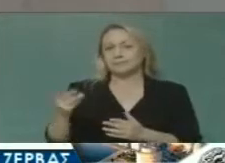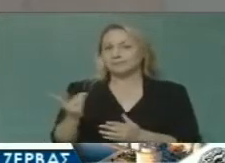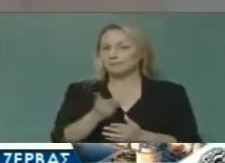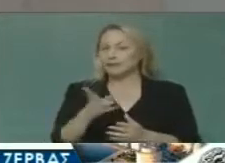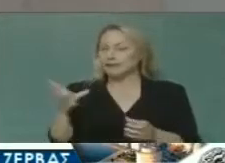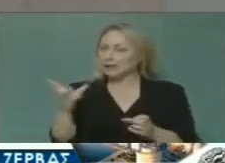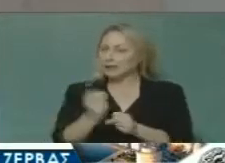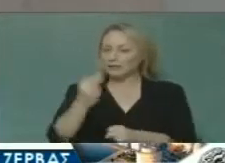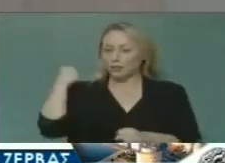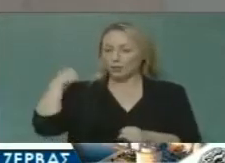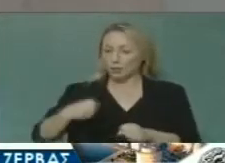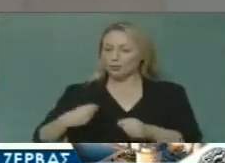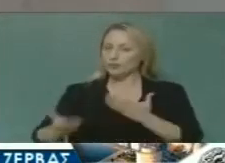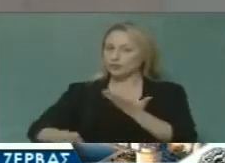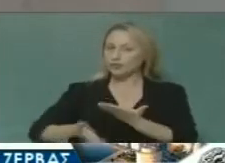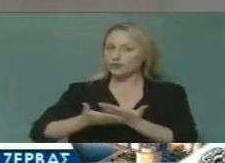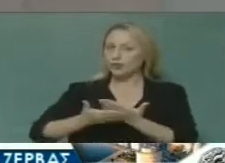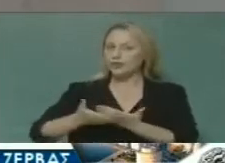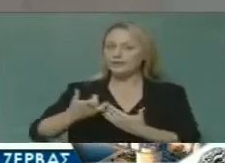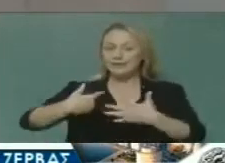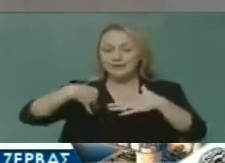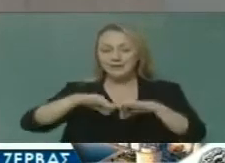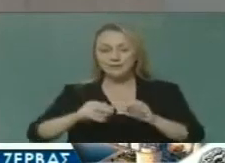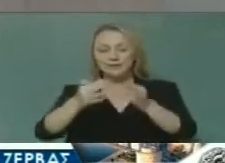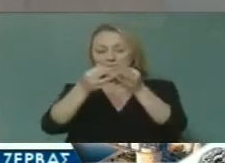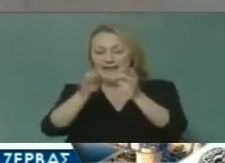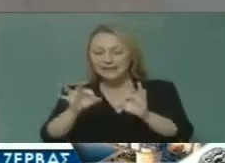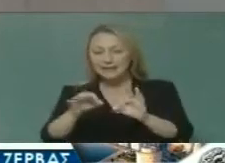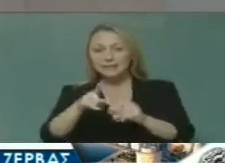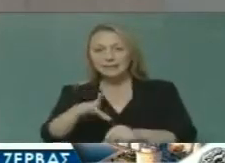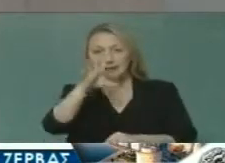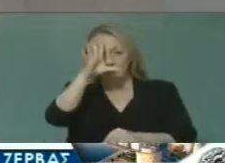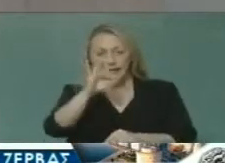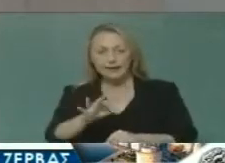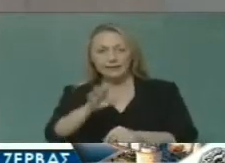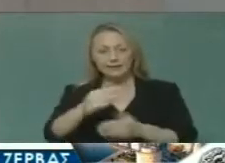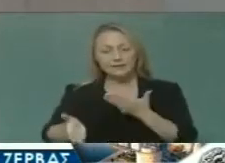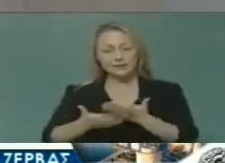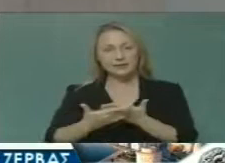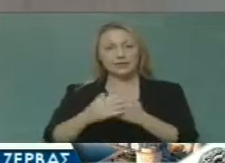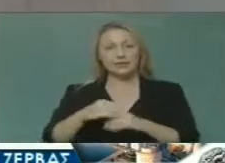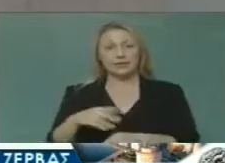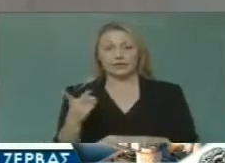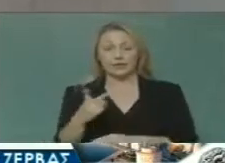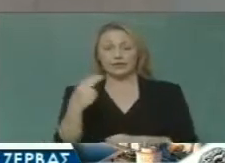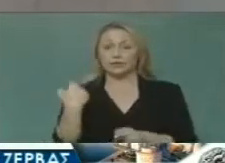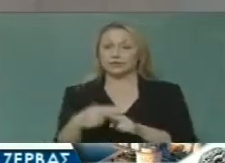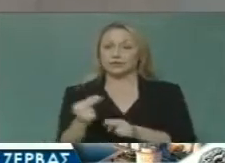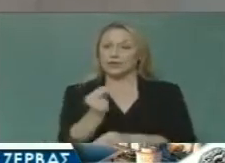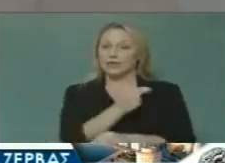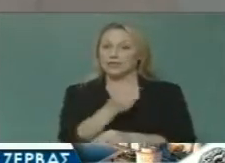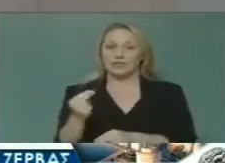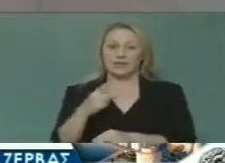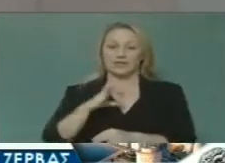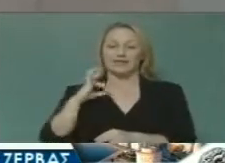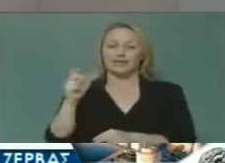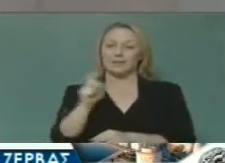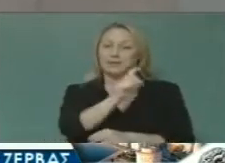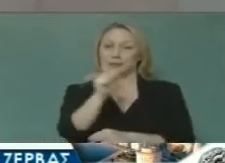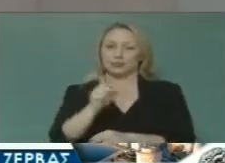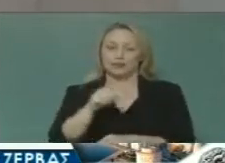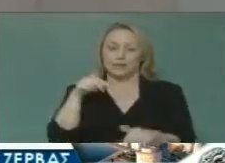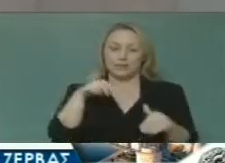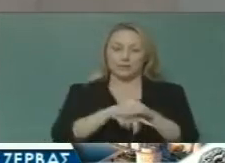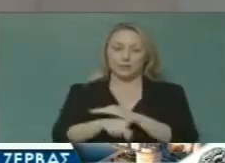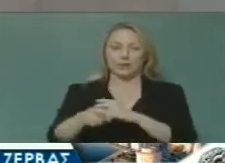εμείς στο να δρομολογούνται ουσιαστικές λύσεις στα αυτά τα δύο τόσο σημαντικά θέματα που αφορούν τη καθημερινή ζωή στην πόλη μας.